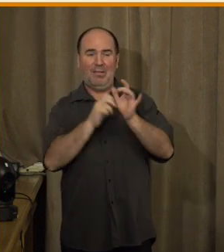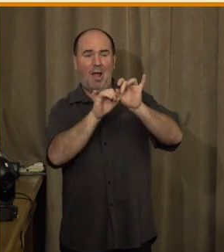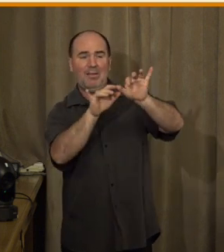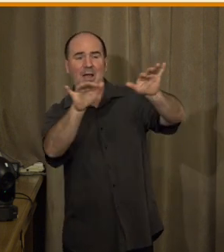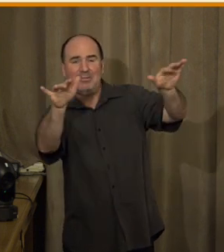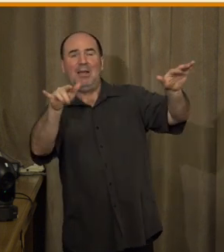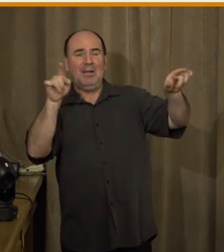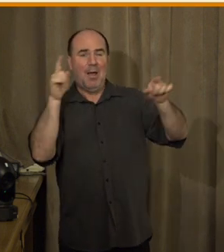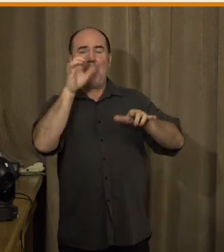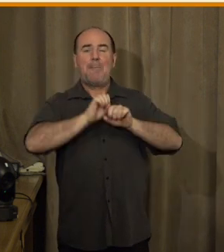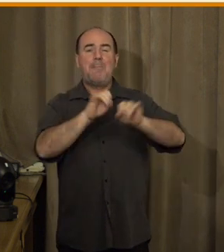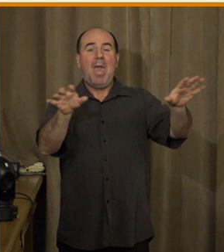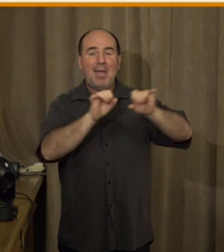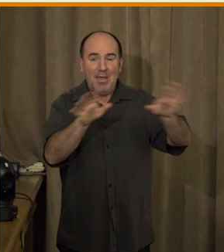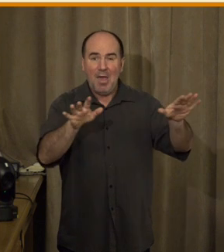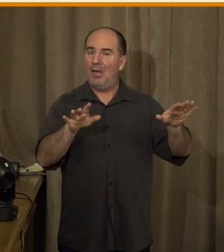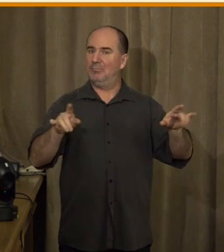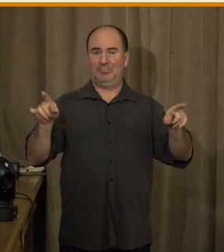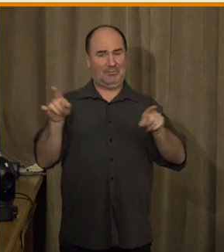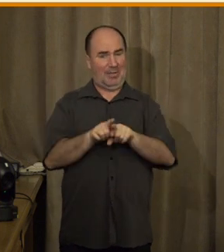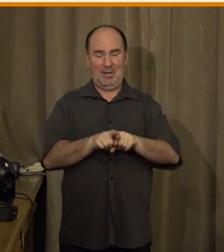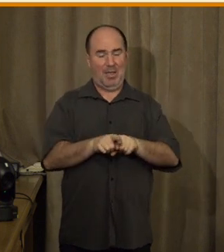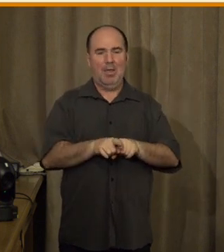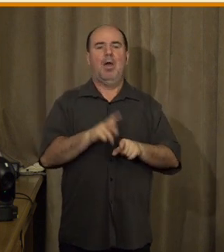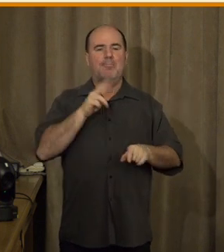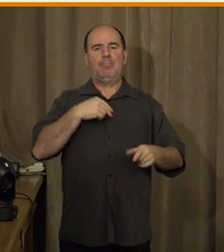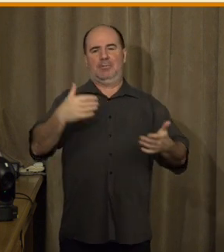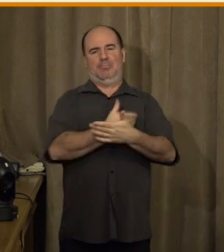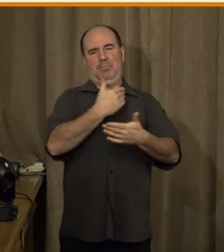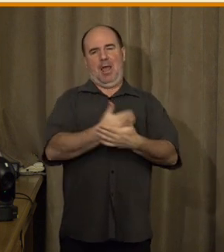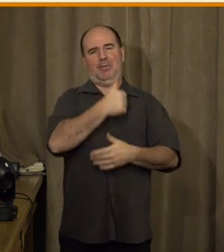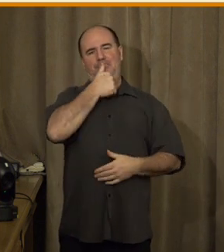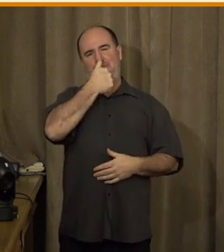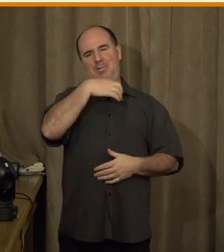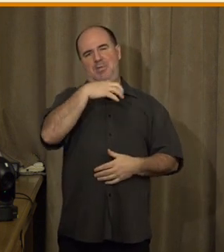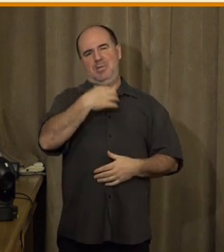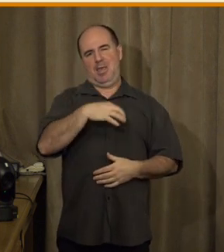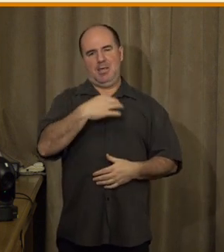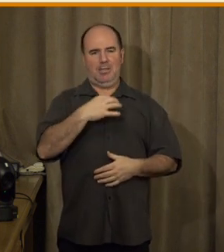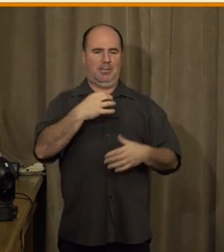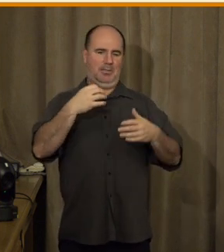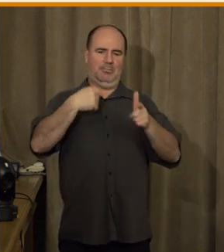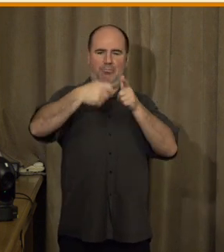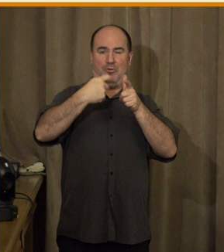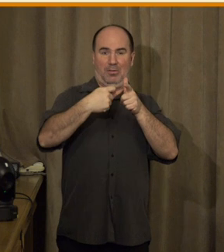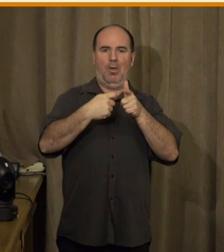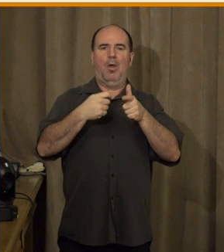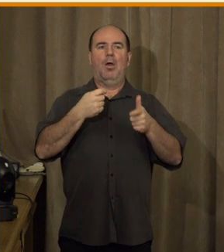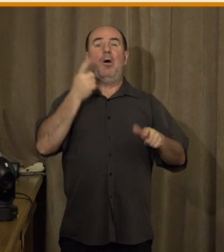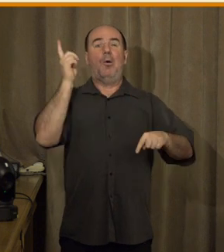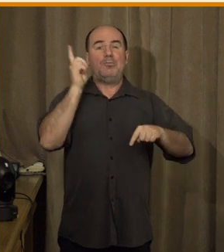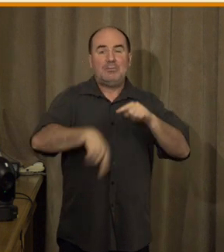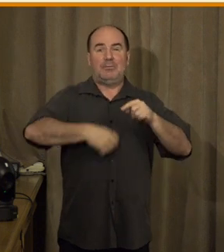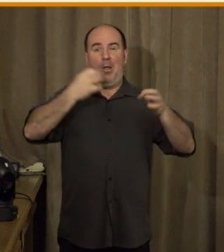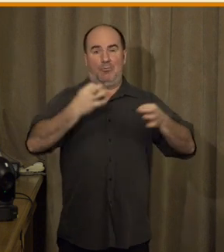mám spravodajský pořad, který je jeden jediný a má 60 minut a jsou to události v české televizi,